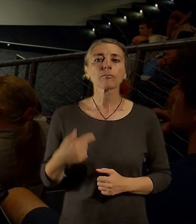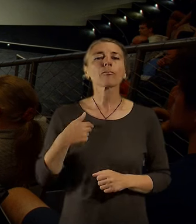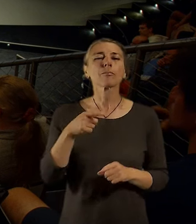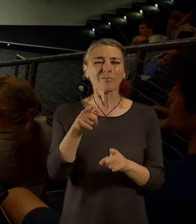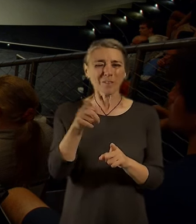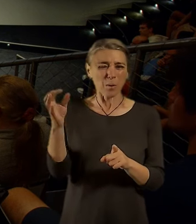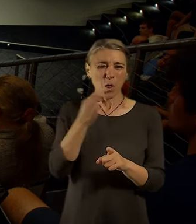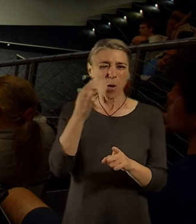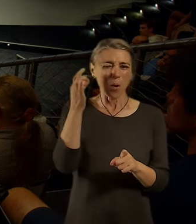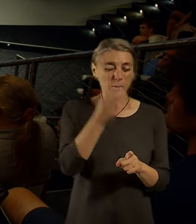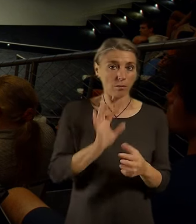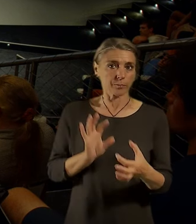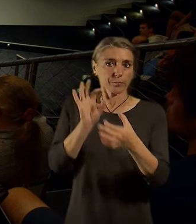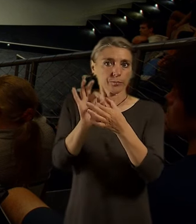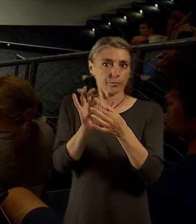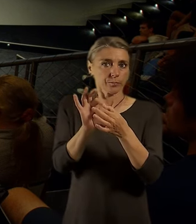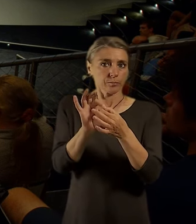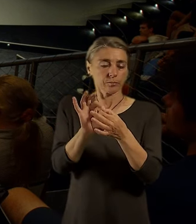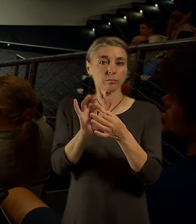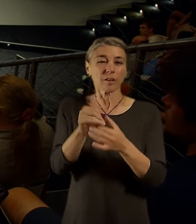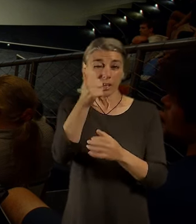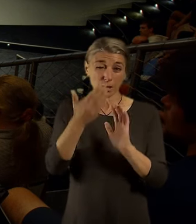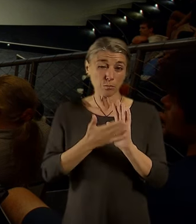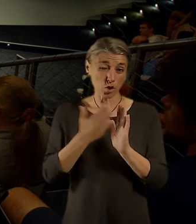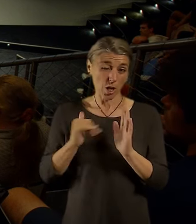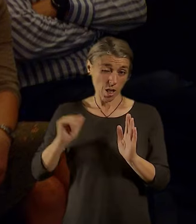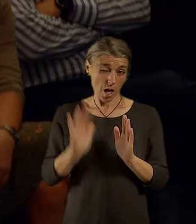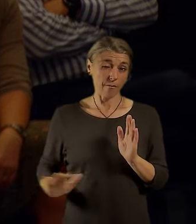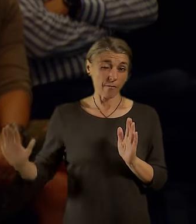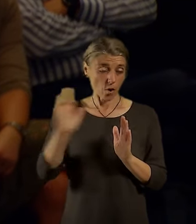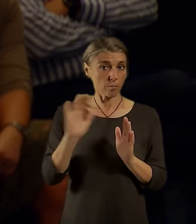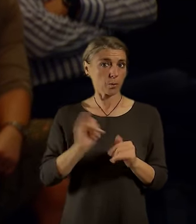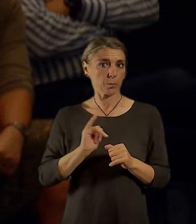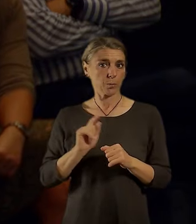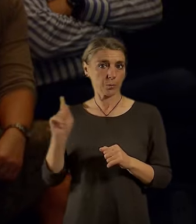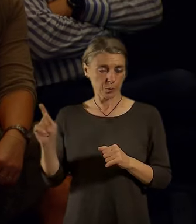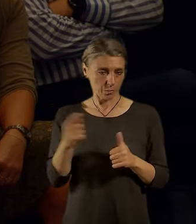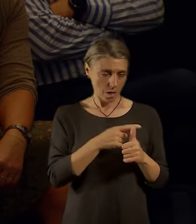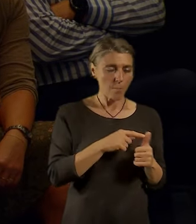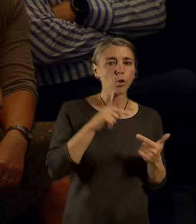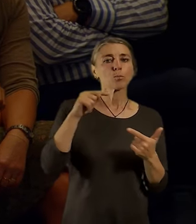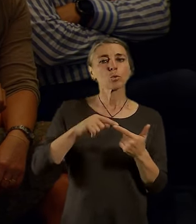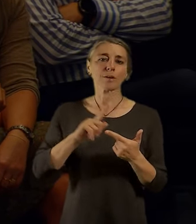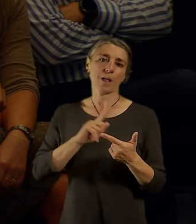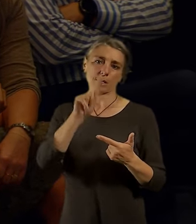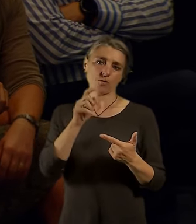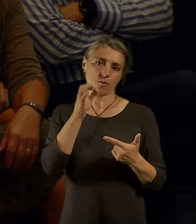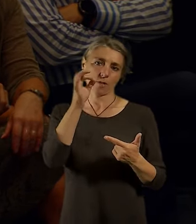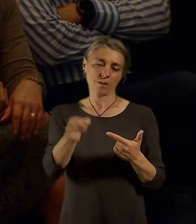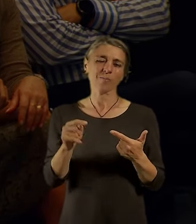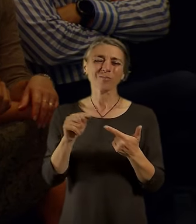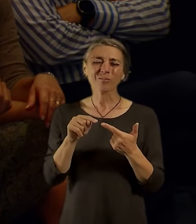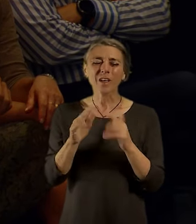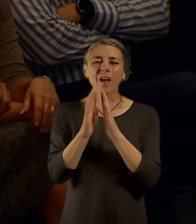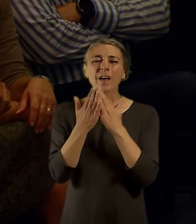dotaz, protože máme jeden inspirativní hrozně příklad v Evropě. A pak mám teda svůj dotaz. A to bych chtěl upozornit na knihovnu